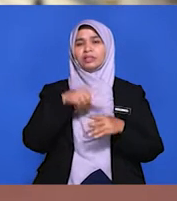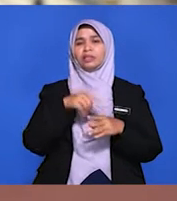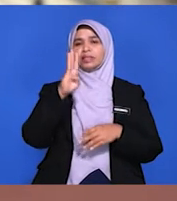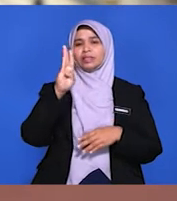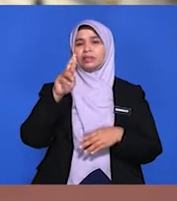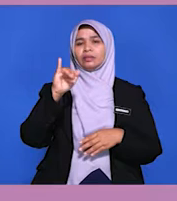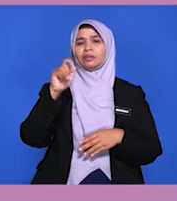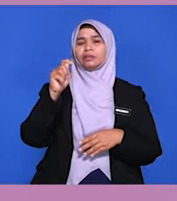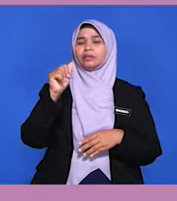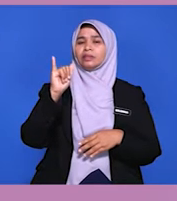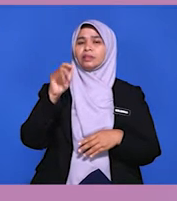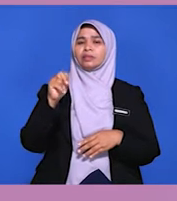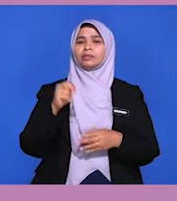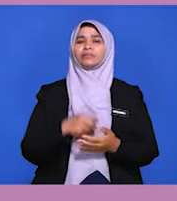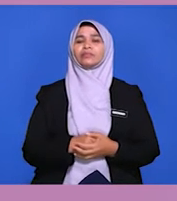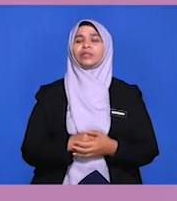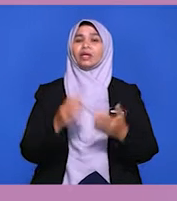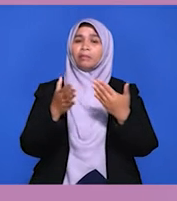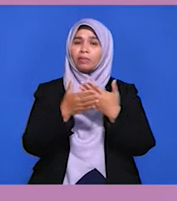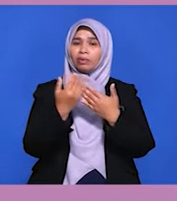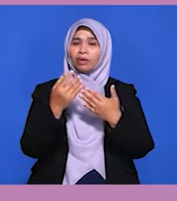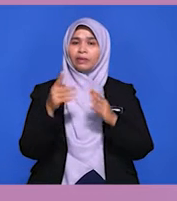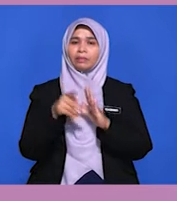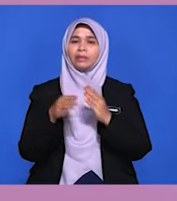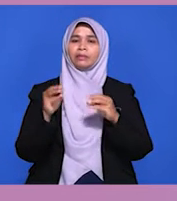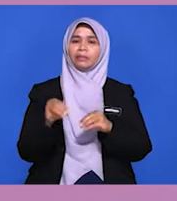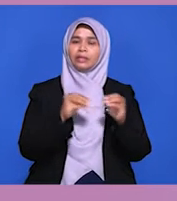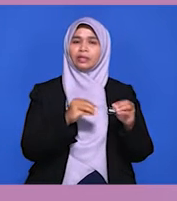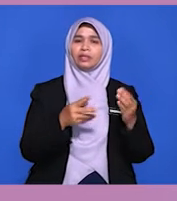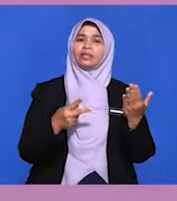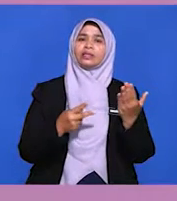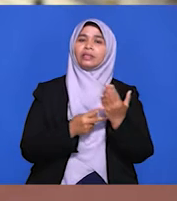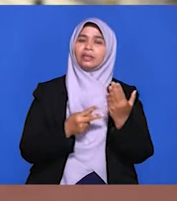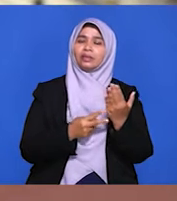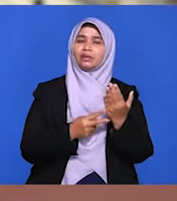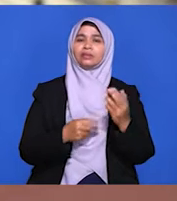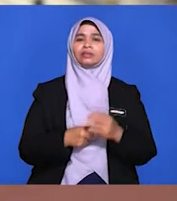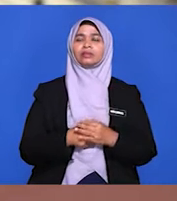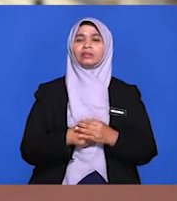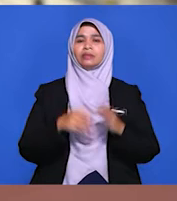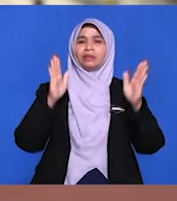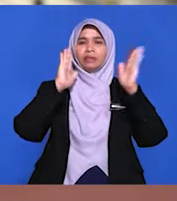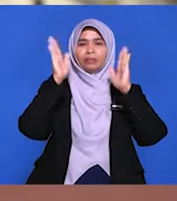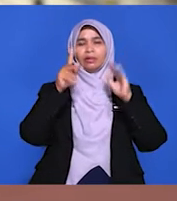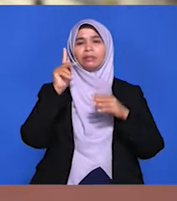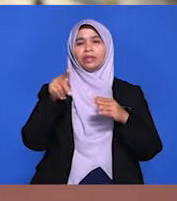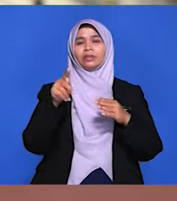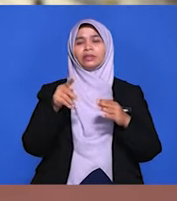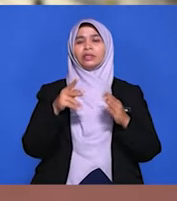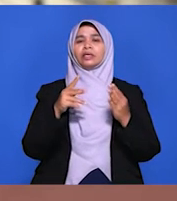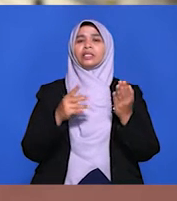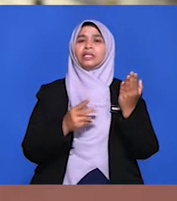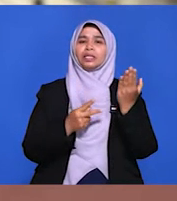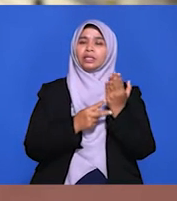daripadanya nanti. Yang keempat, memudahkan pemindahan teknologi. Malaysia memerlukan teknologi modern dan